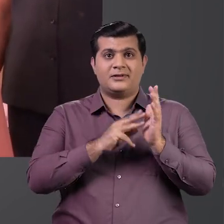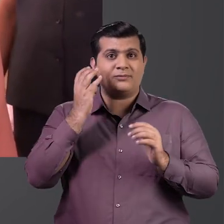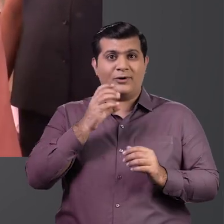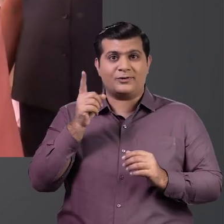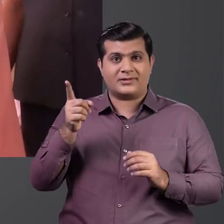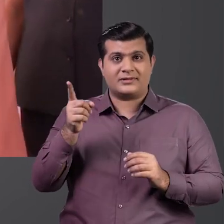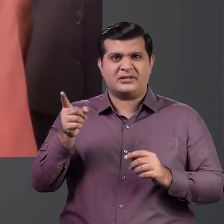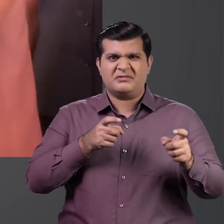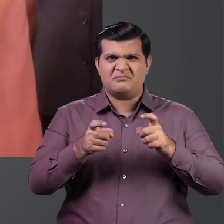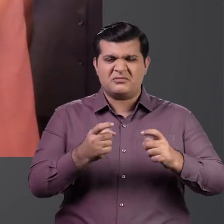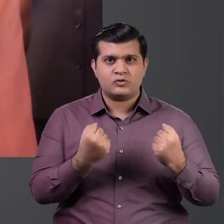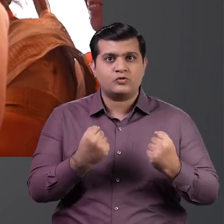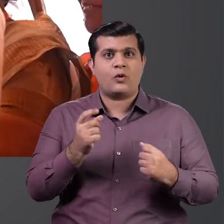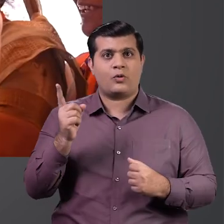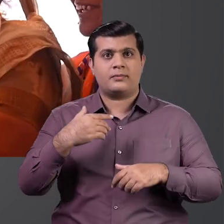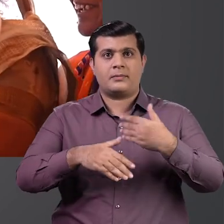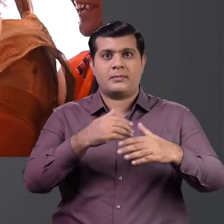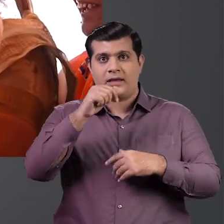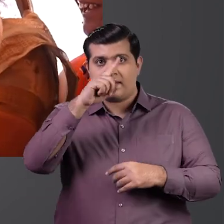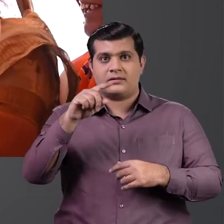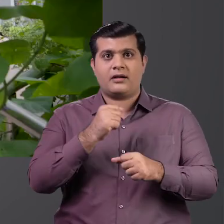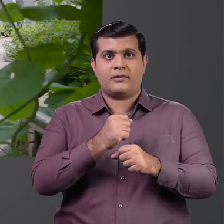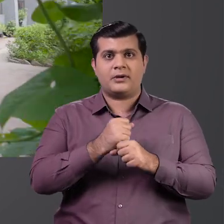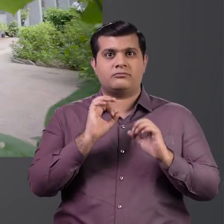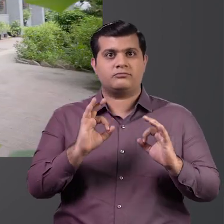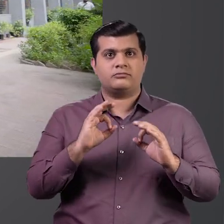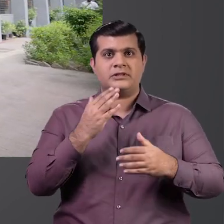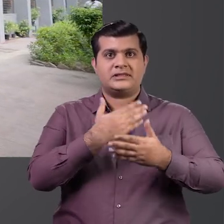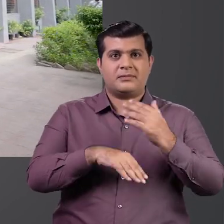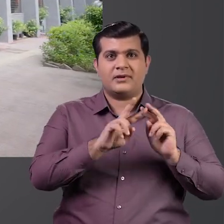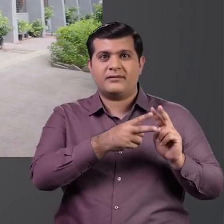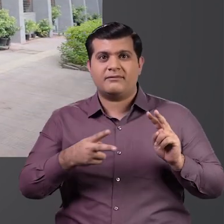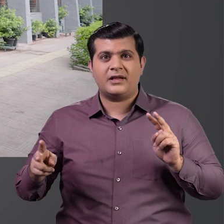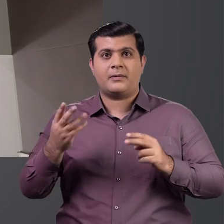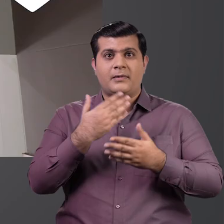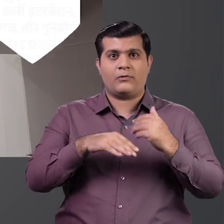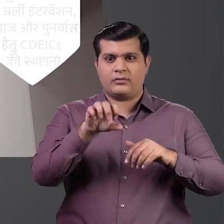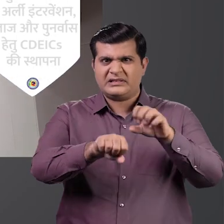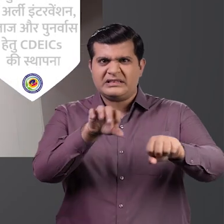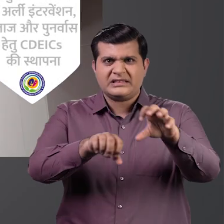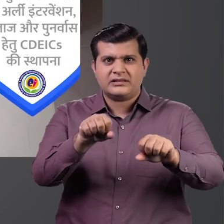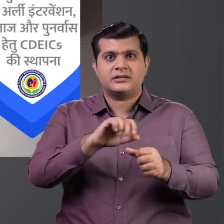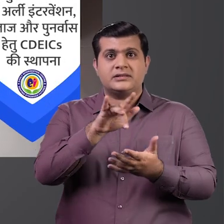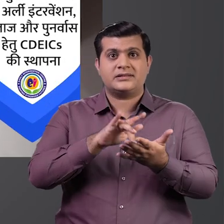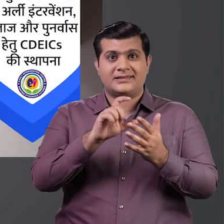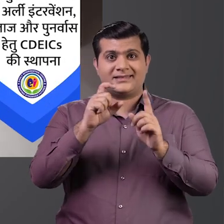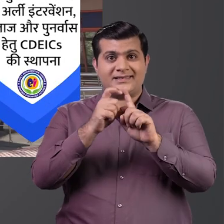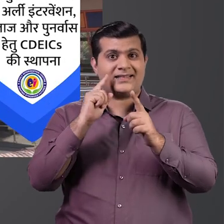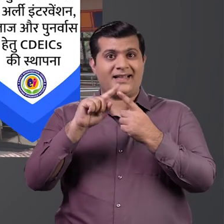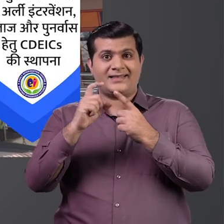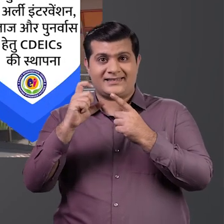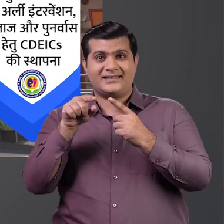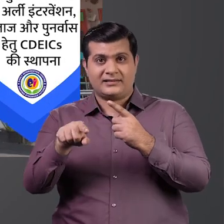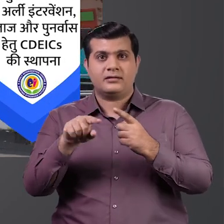प्रदानमंत्री श्री नरेंद्र मोदी जी के सक्षम नेत्रतों में भारत सरकार के क्रॉस डिसाबिलिटी अर्ली इंटर्वेंशन सेंटर्स